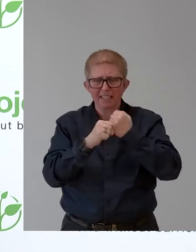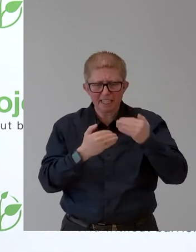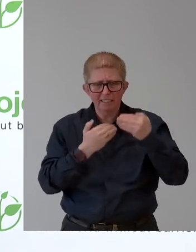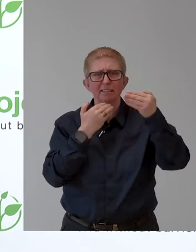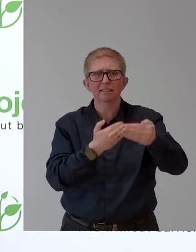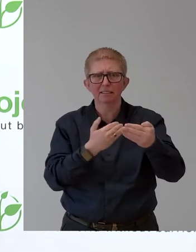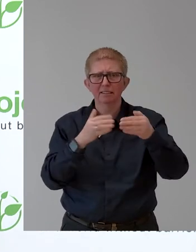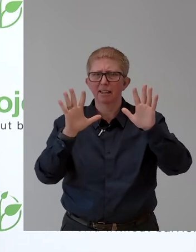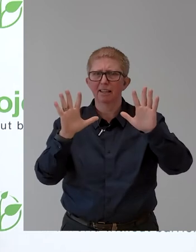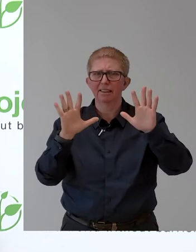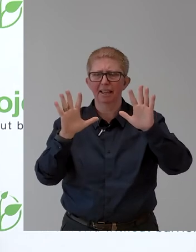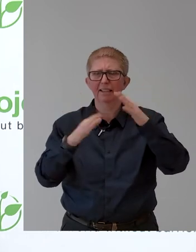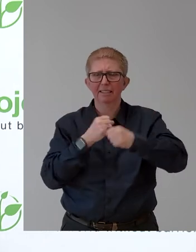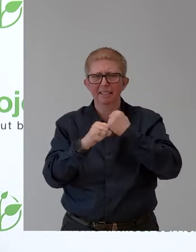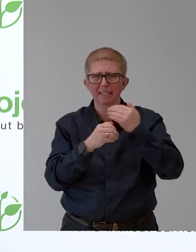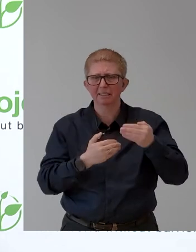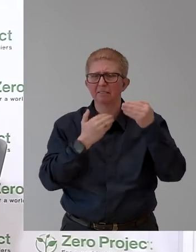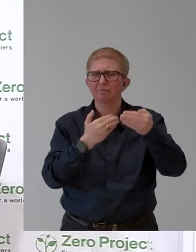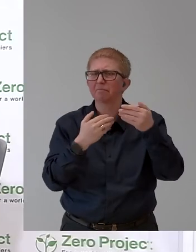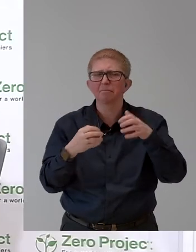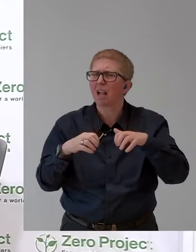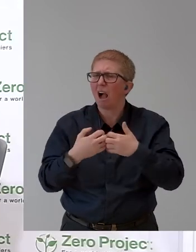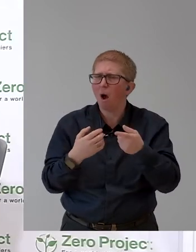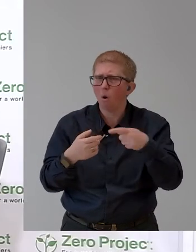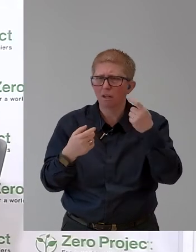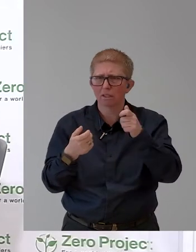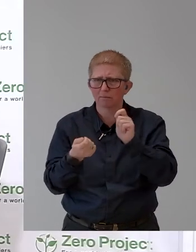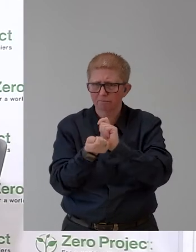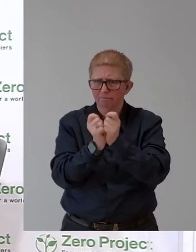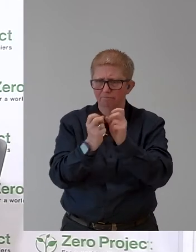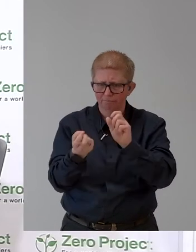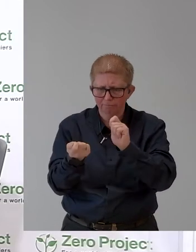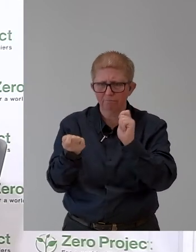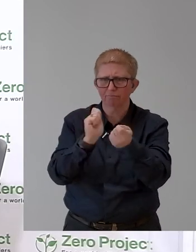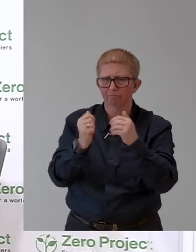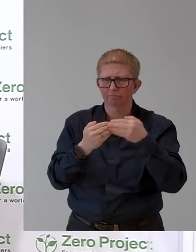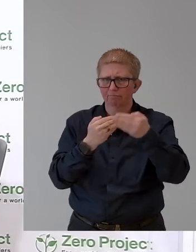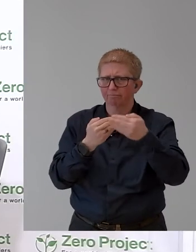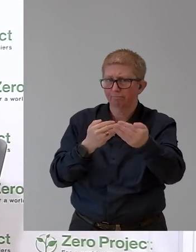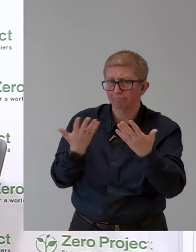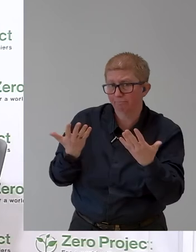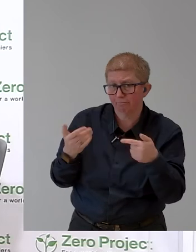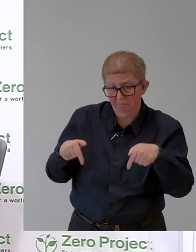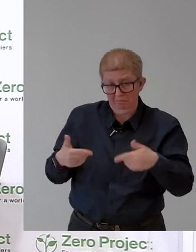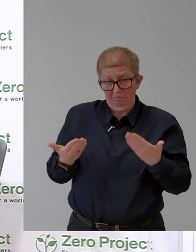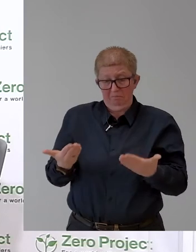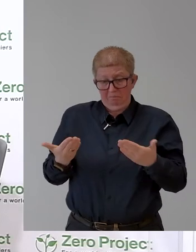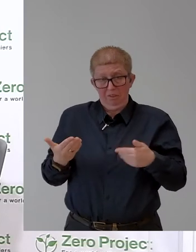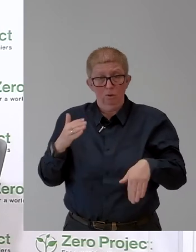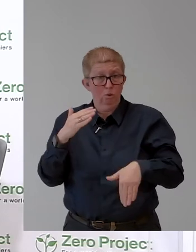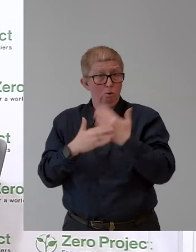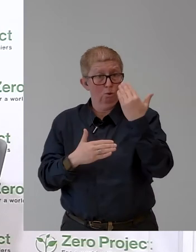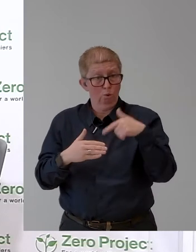Wir sind gerade jetzt dabei, wieder einen neuen nationalen Aktionsplan zu bekommen. Diesmal